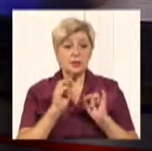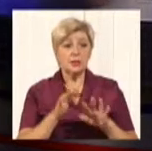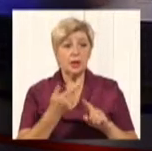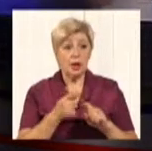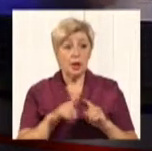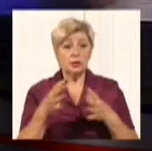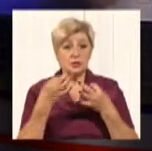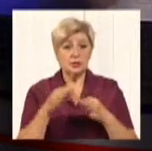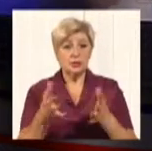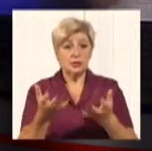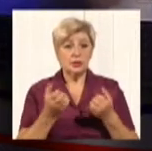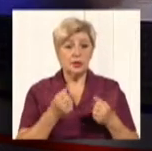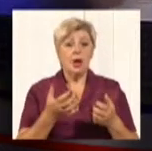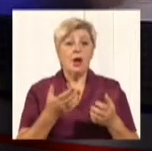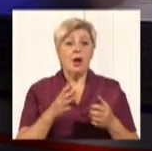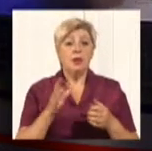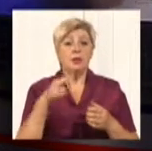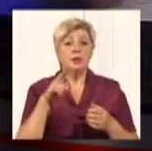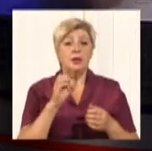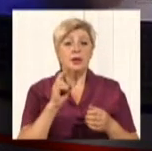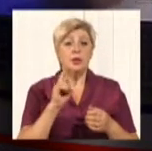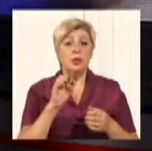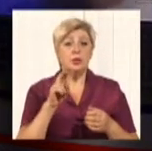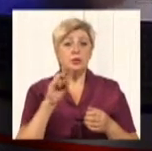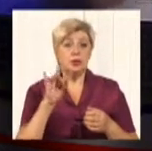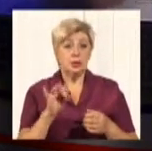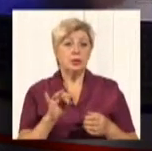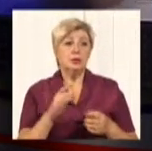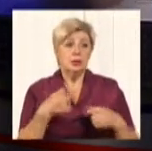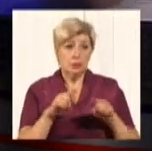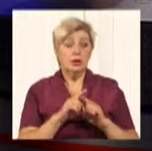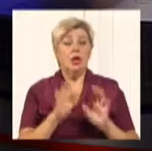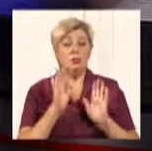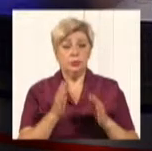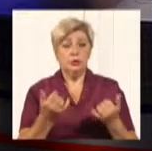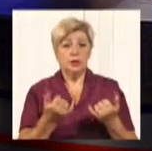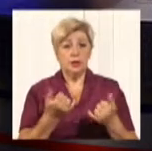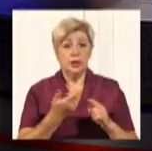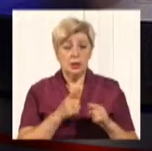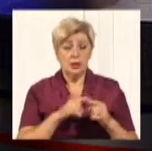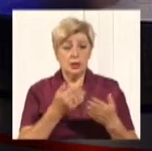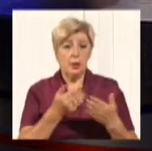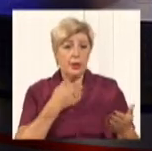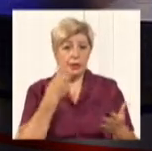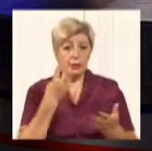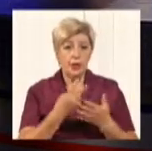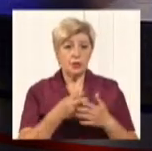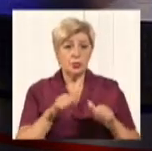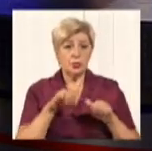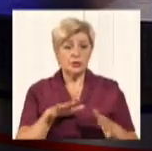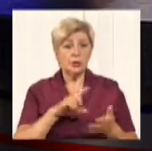їм отримати ці декодери безкоштовно. Так само буде і зараз. Так само це передбачено постановою Кабміна.